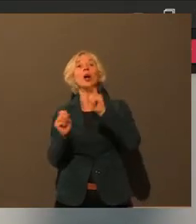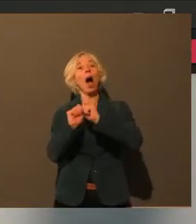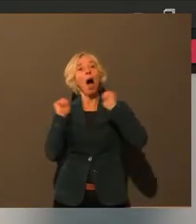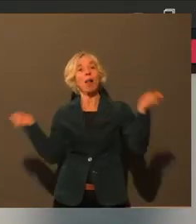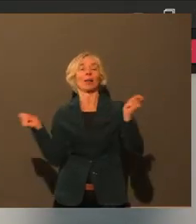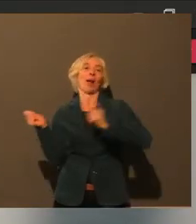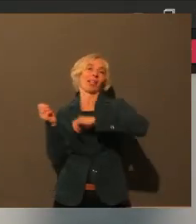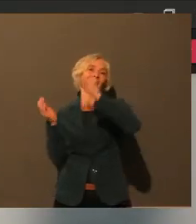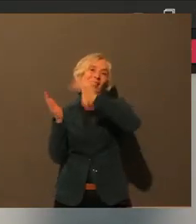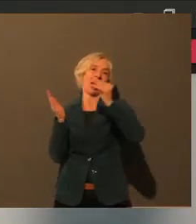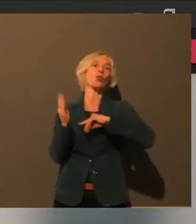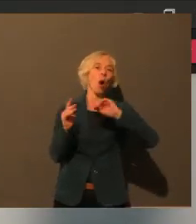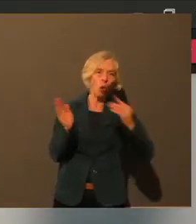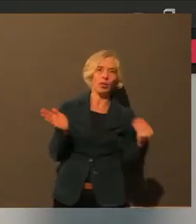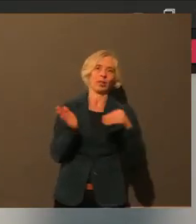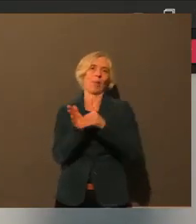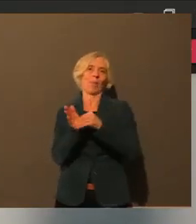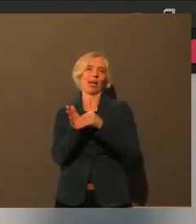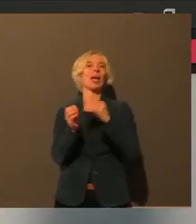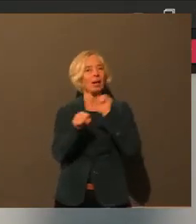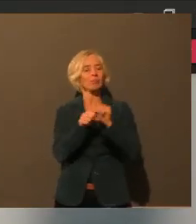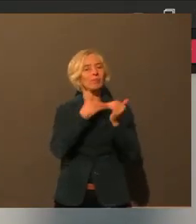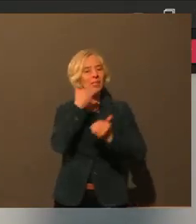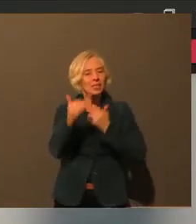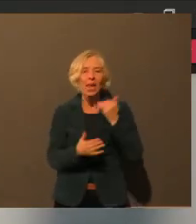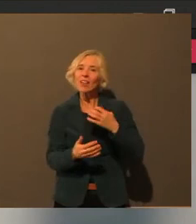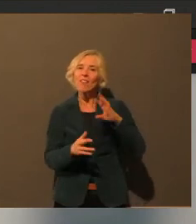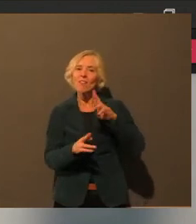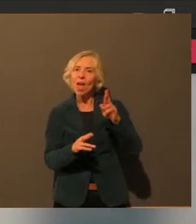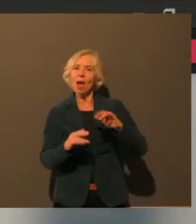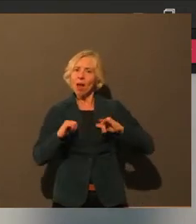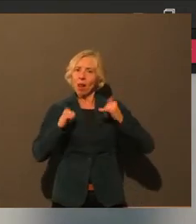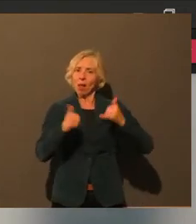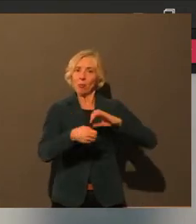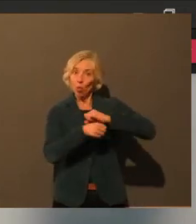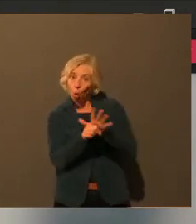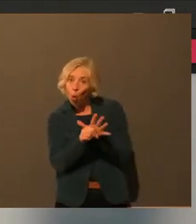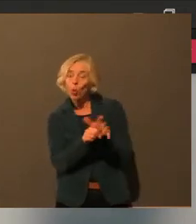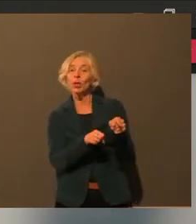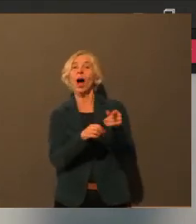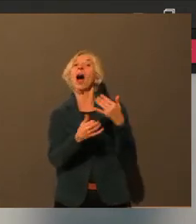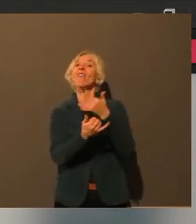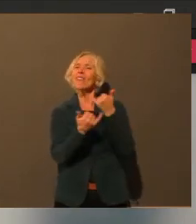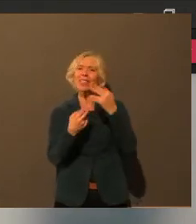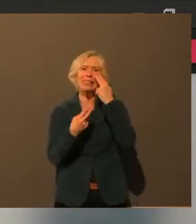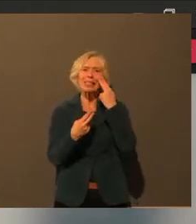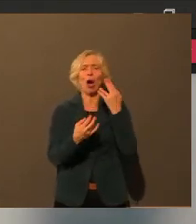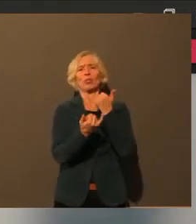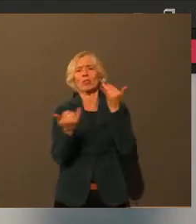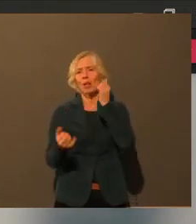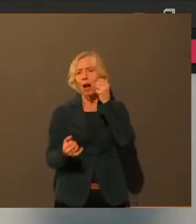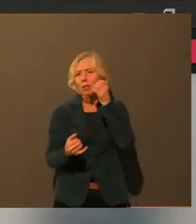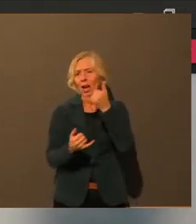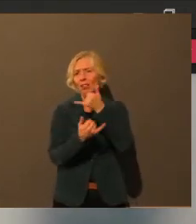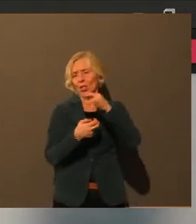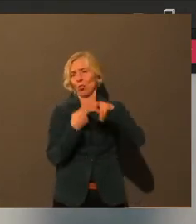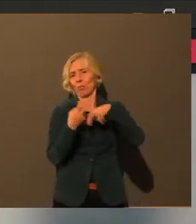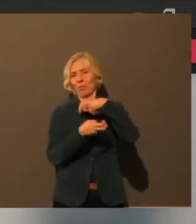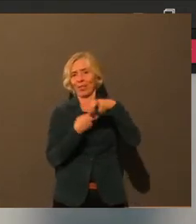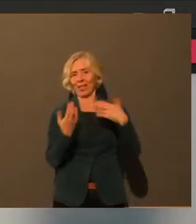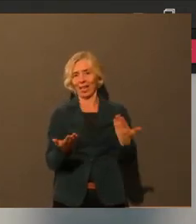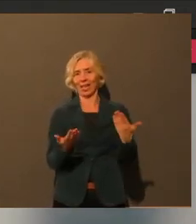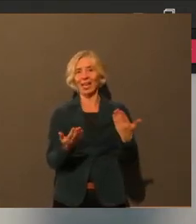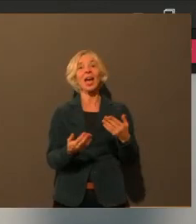Anregung auch, dass man noch mal mehr und besser informiert, dass man noch mal breiter streut. Auch das haben wir entsprechend